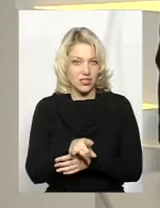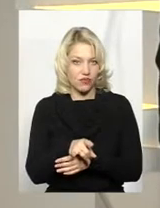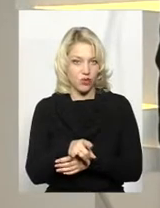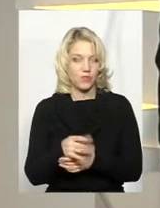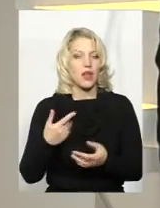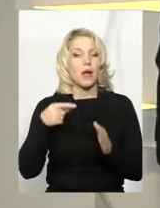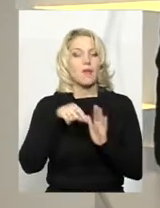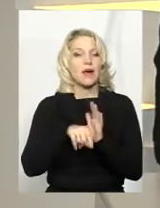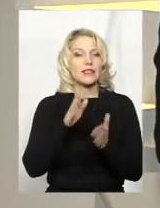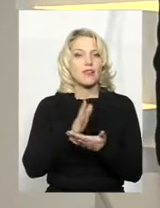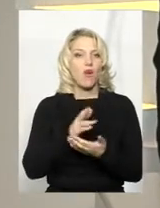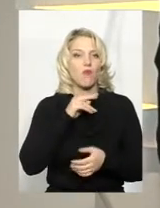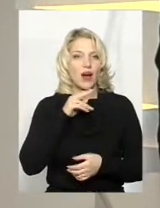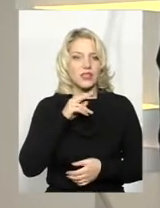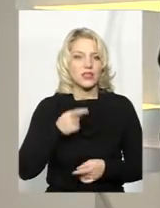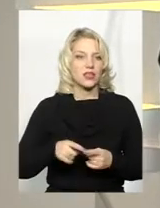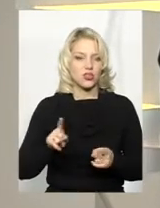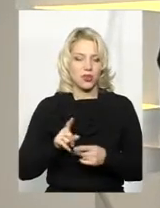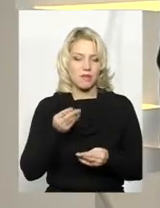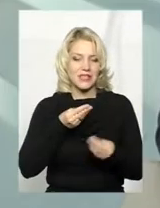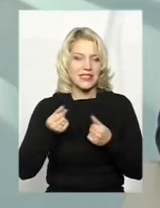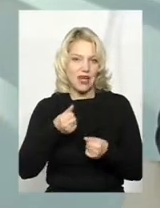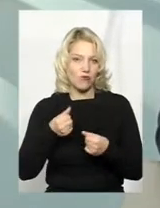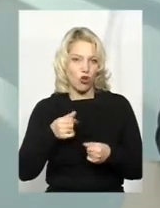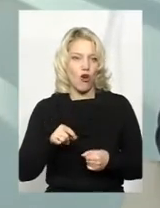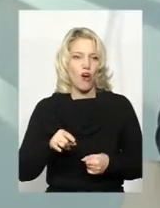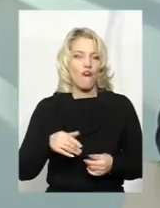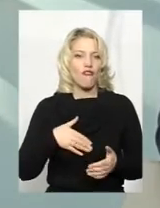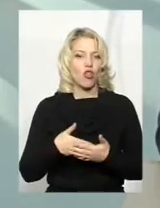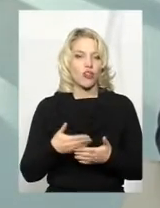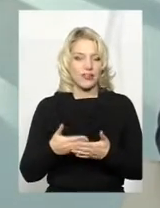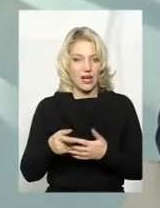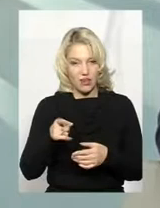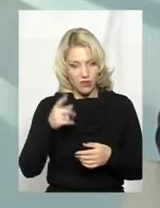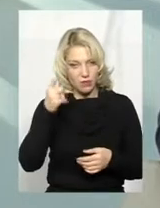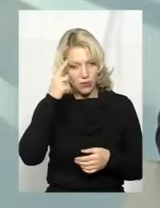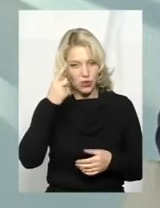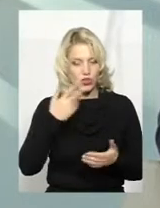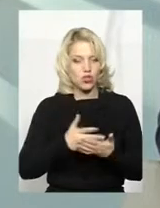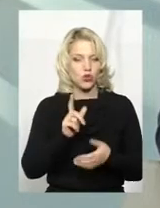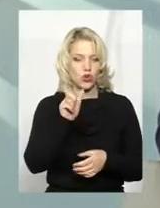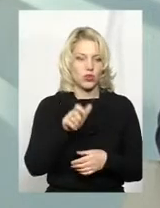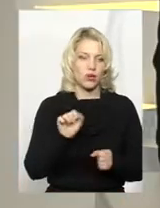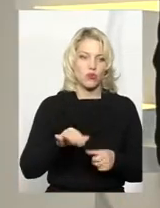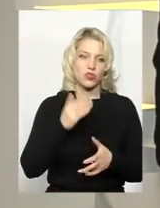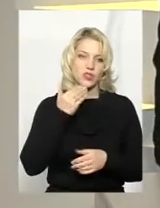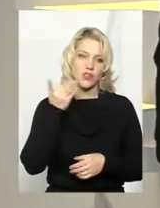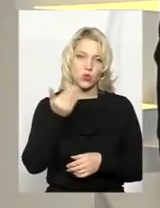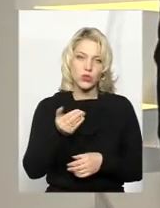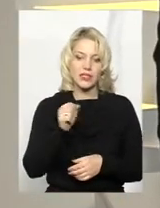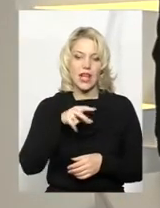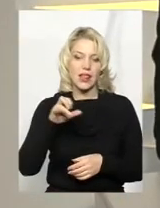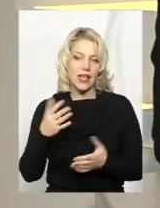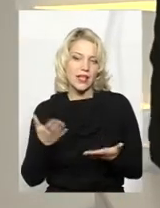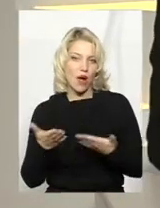Мається на увазі псевдо такі волонтери. Прораховували таке, що людина може звернутися, але вже